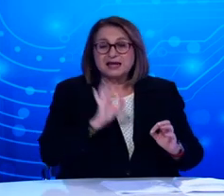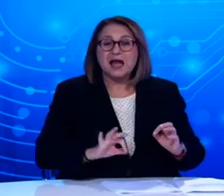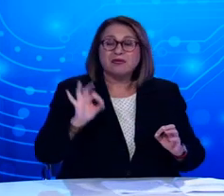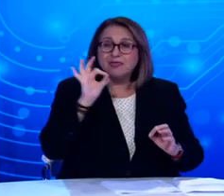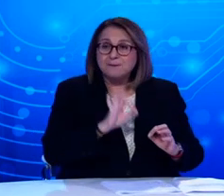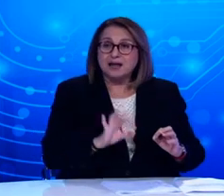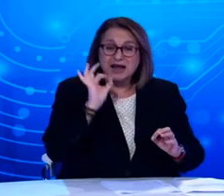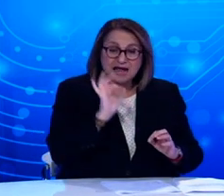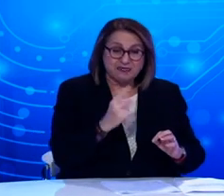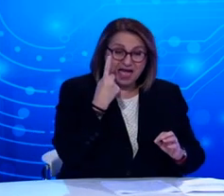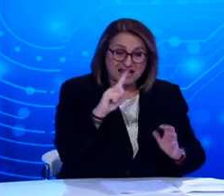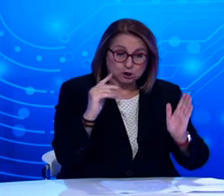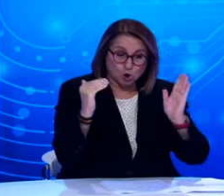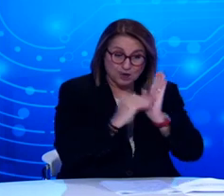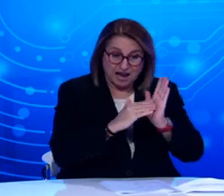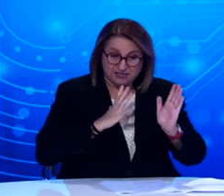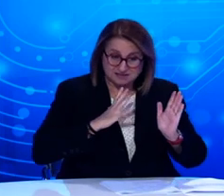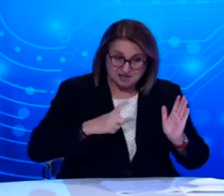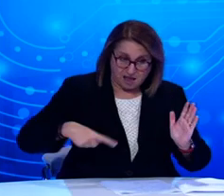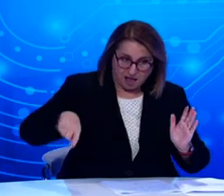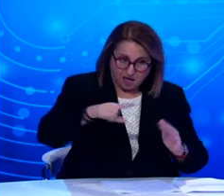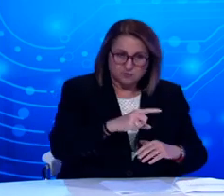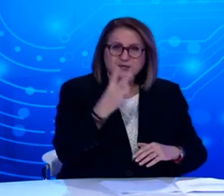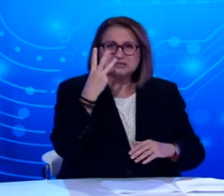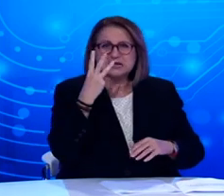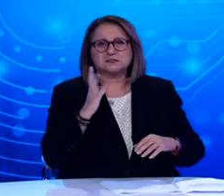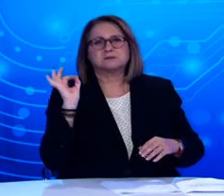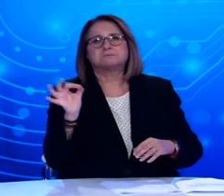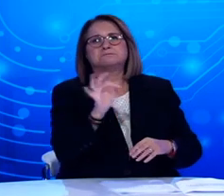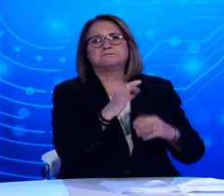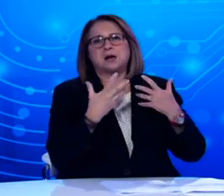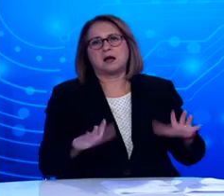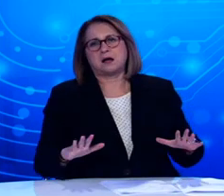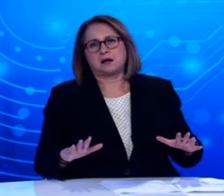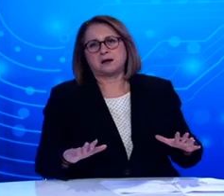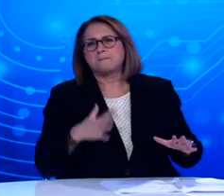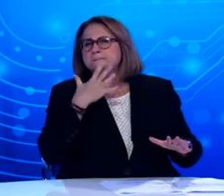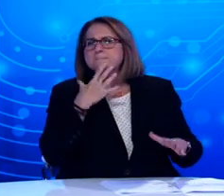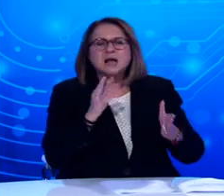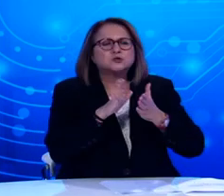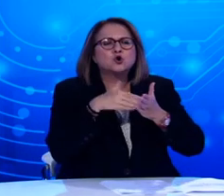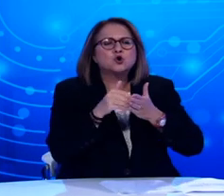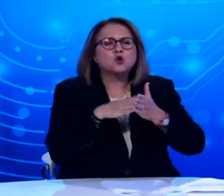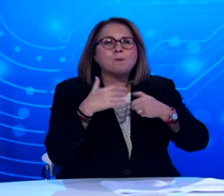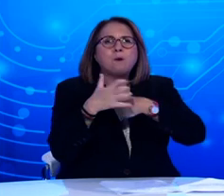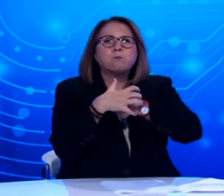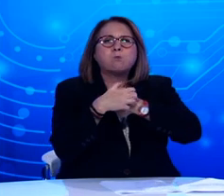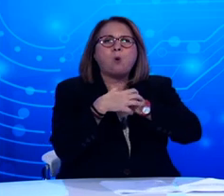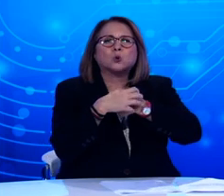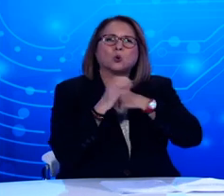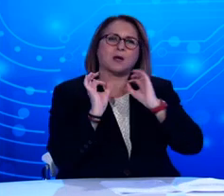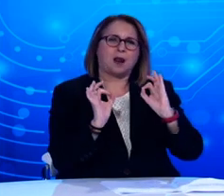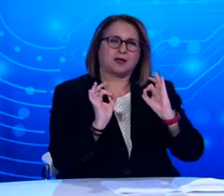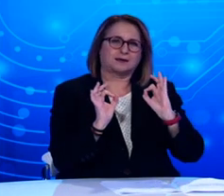κατοίκους. Βρίστε δηλαδή στο πορτοκαλί, όπως αναφέραμε και στην προηγούμενη ενημέρωση. Και η κατάσταση παραμένει σταθερά αυξητική.